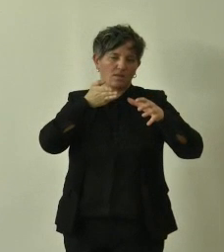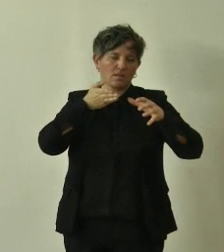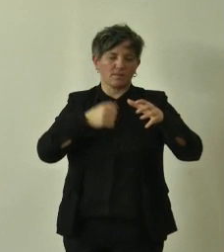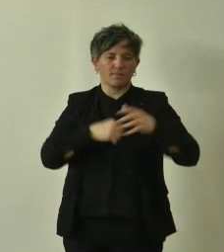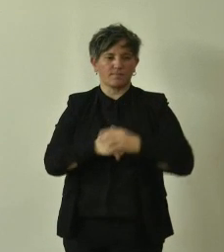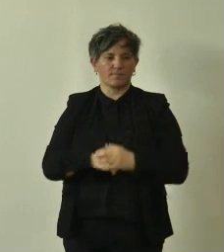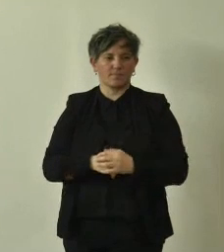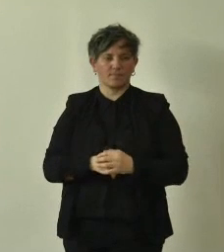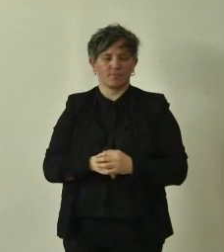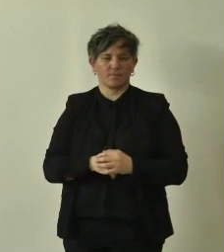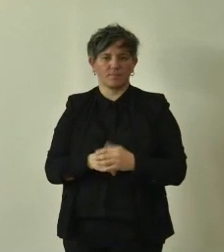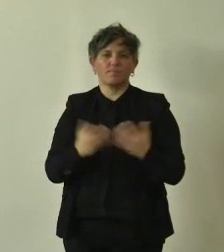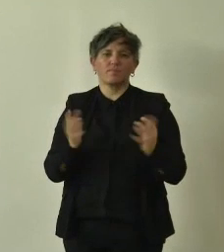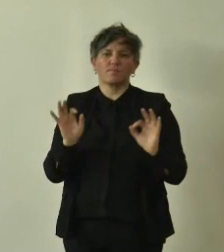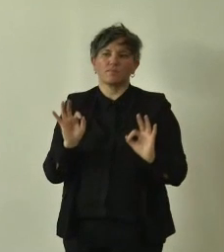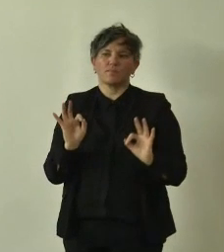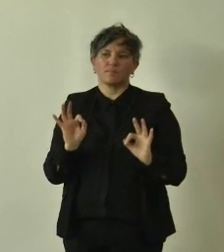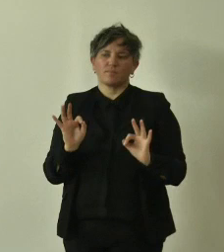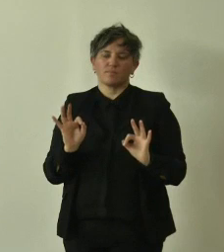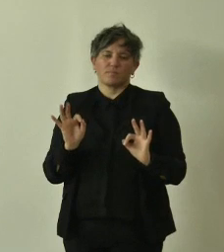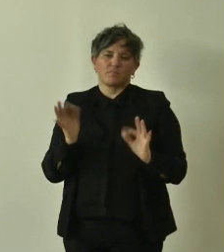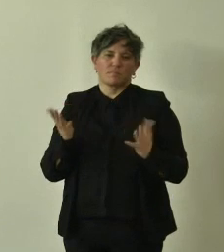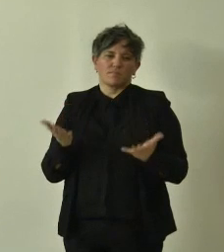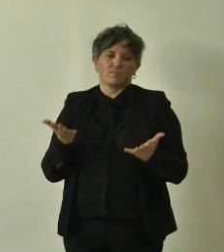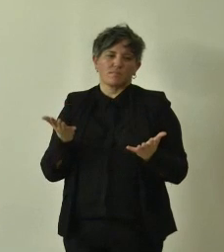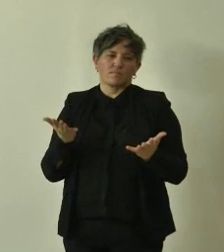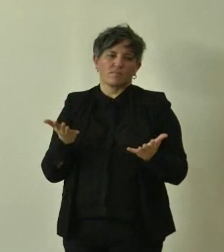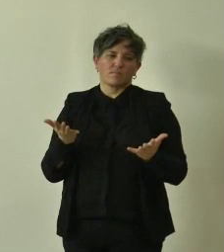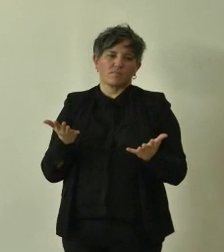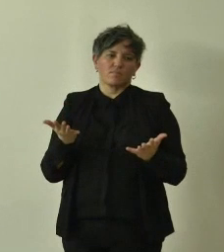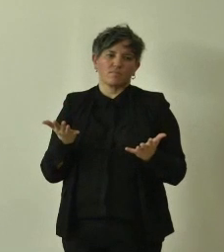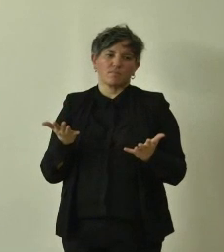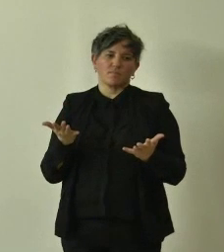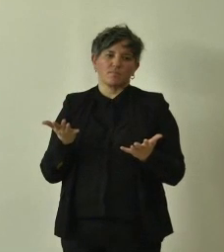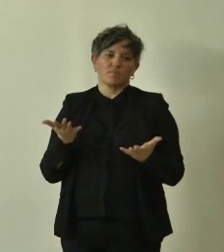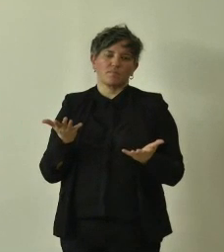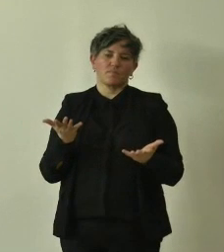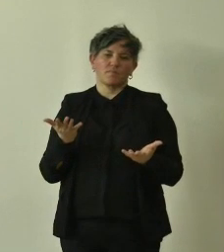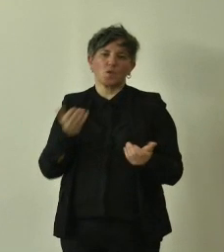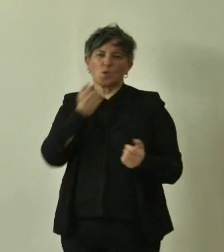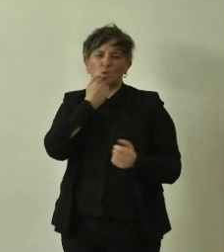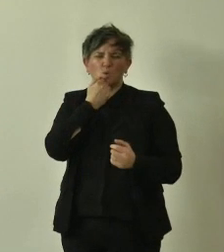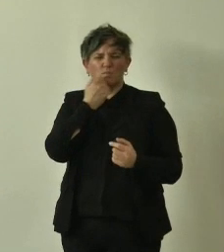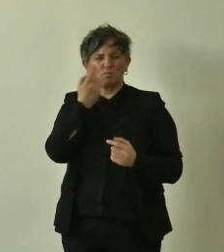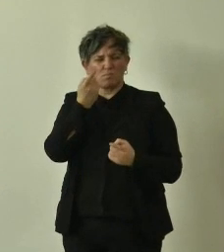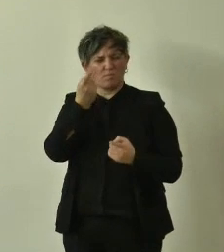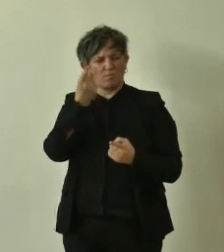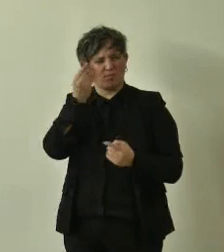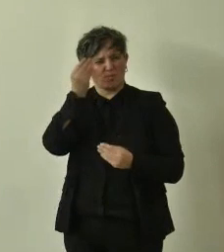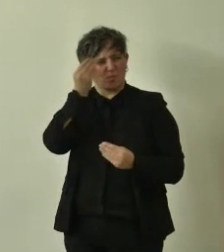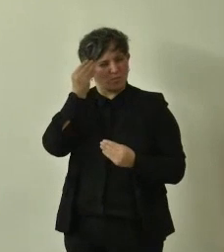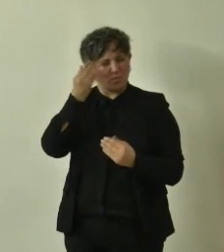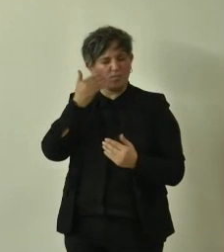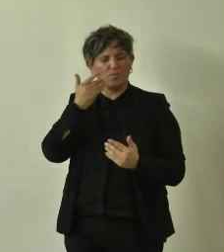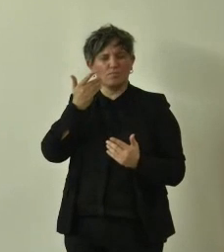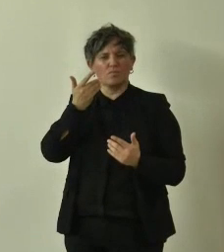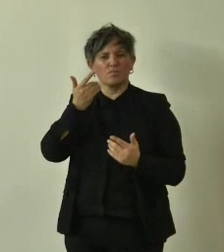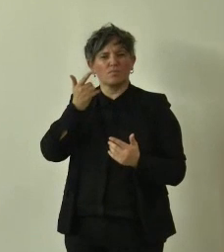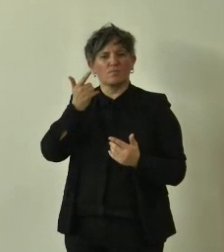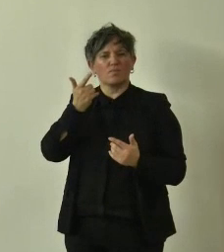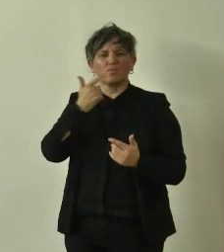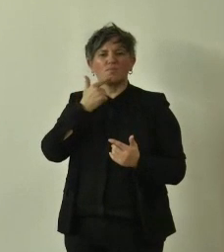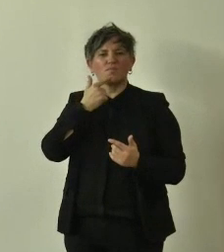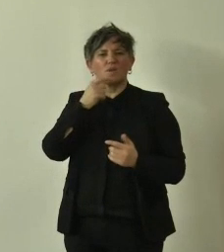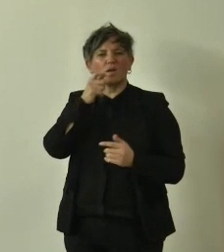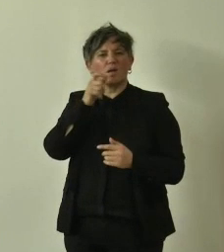ecco ancora un paio di osservazioni scusate sul discorso della monumentalità volevo dire che la